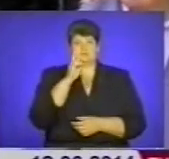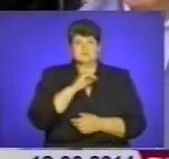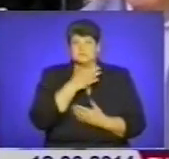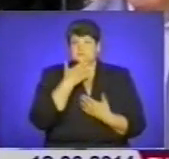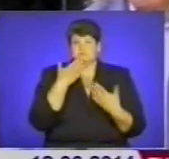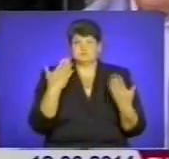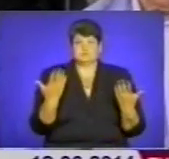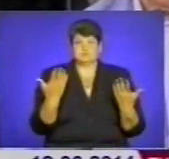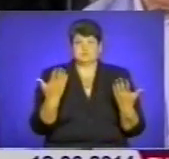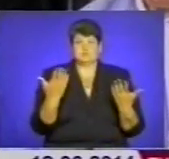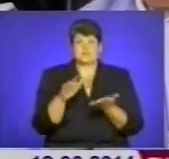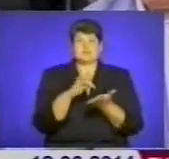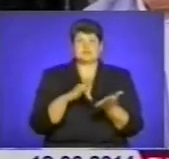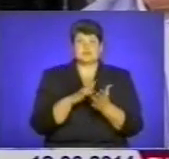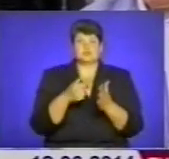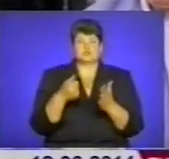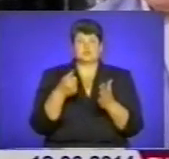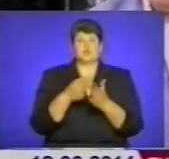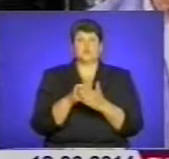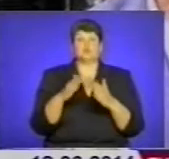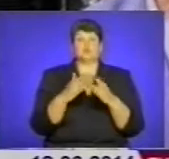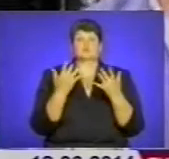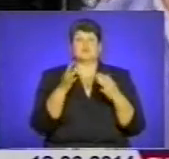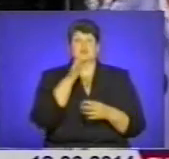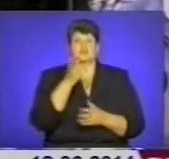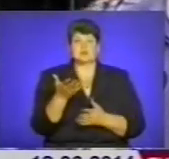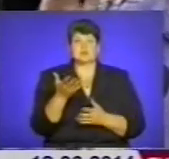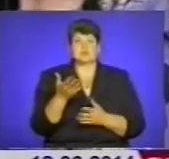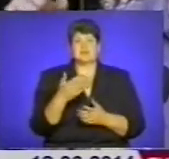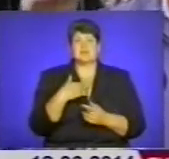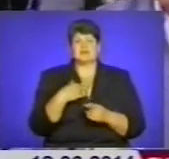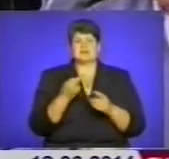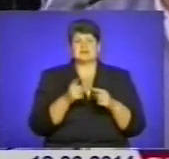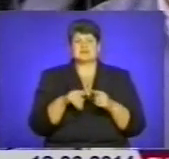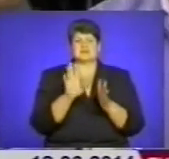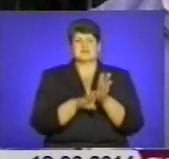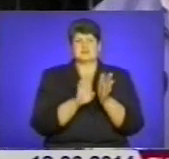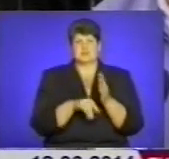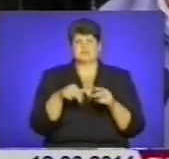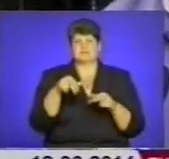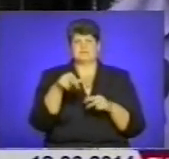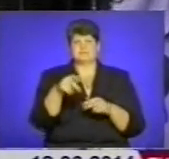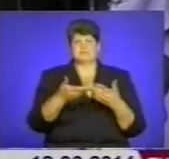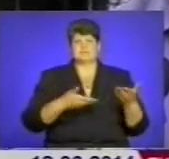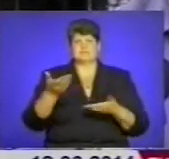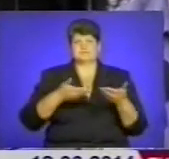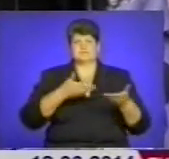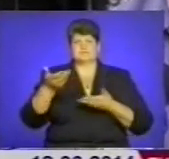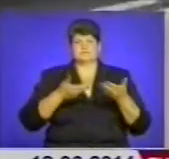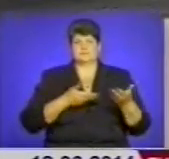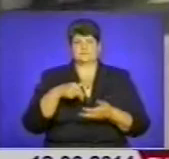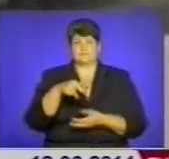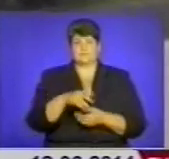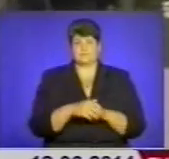доводиться добратися до центру і з центру додому? Тут ви мене єрундайте. Ви пішки? Пішки.